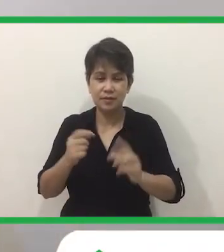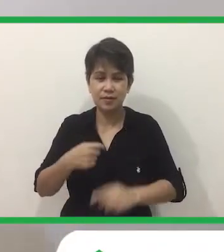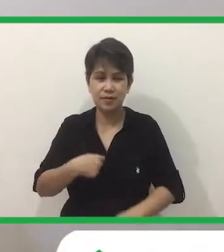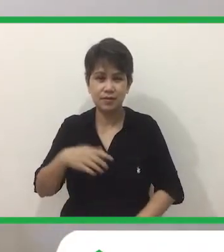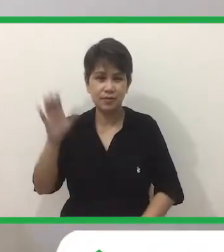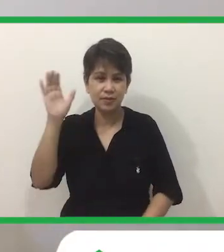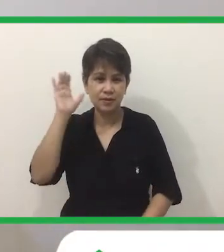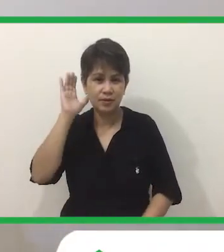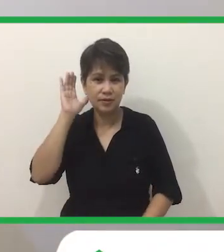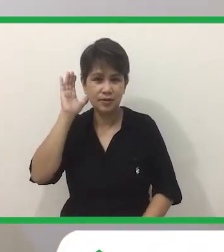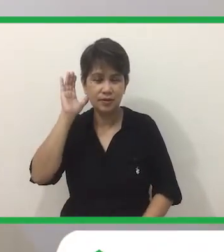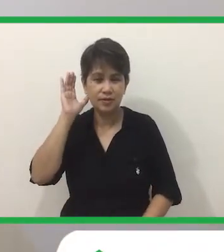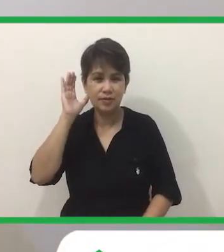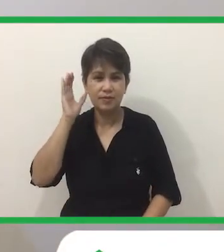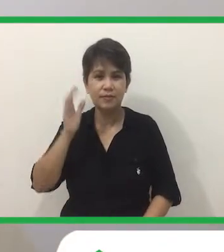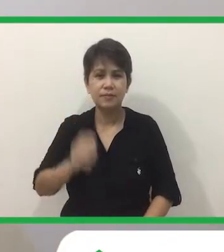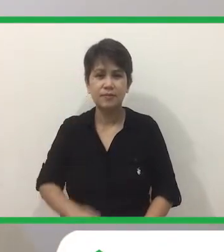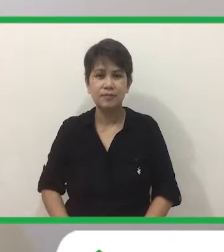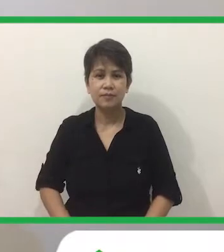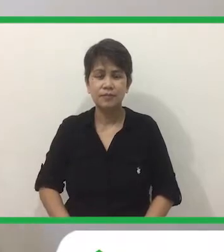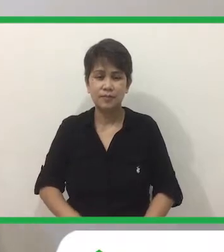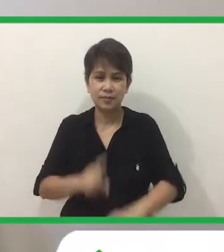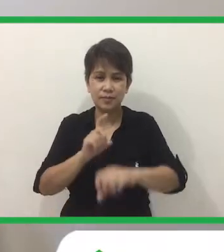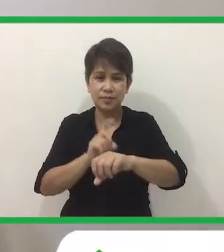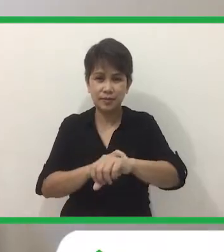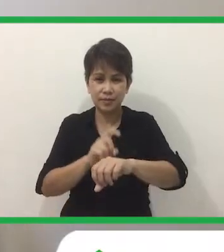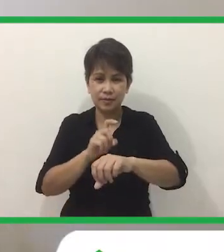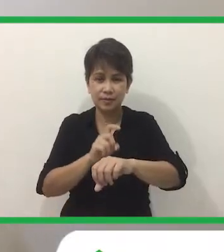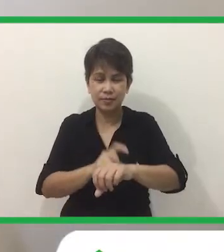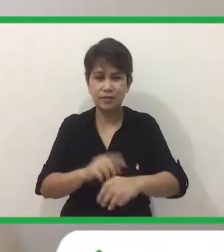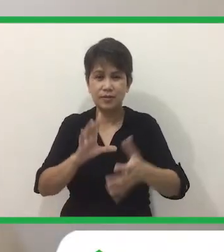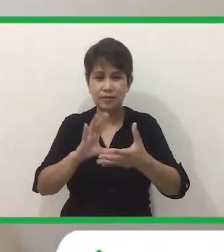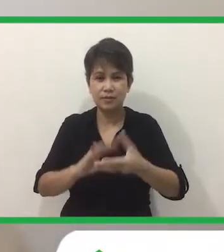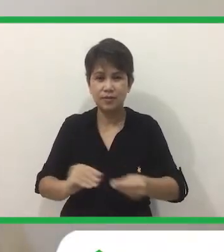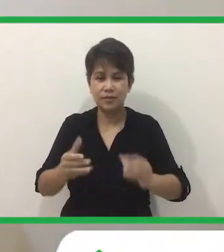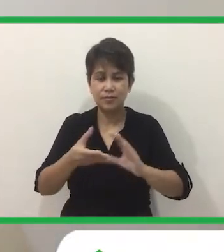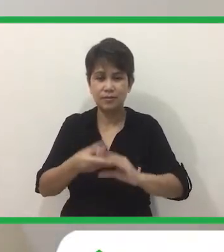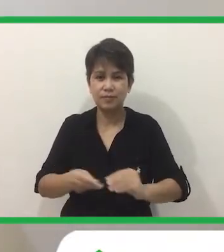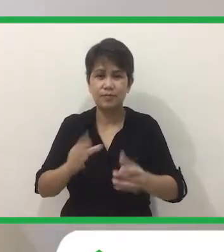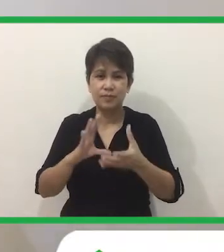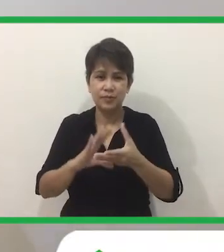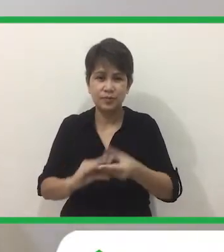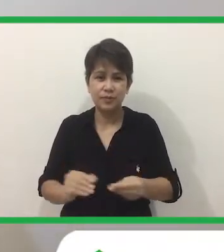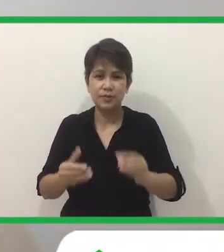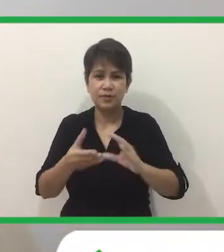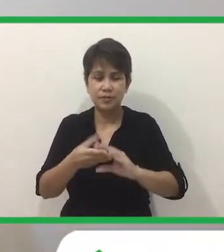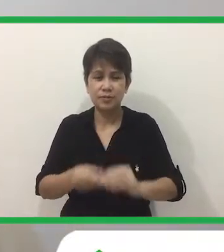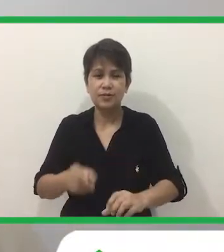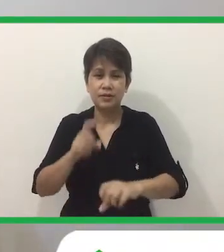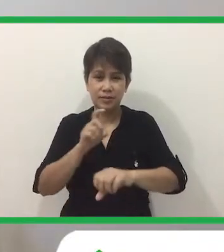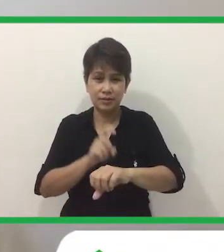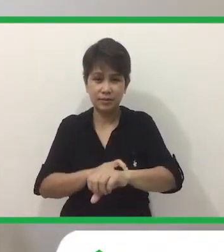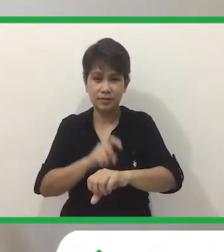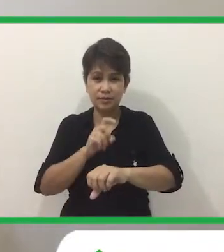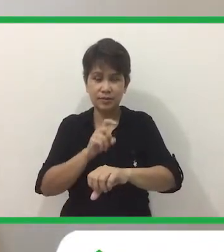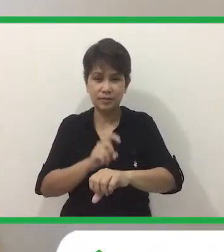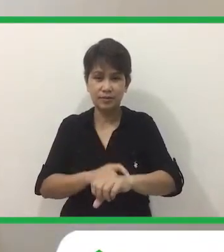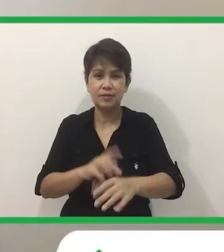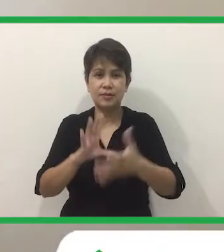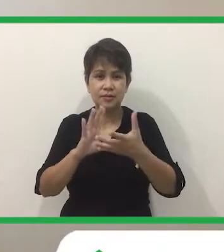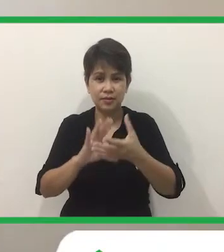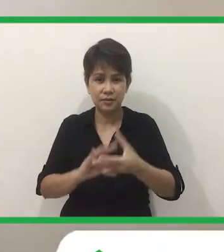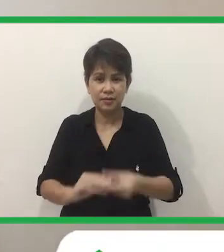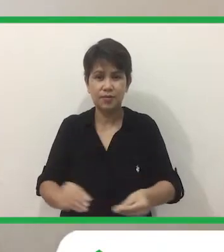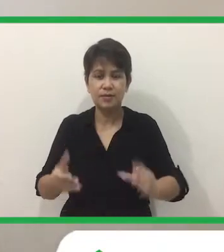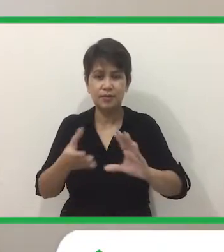kwentuhan, handa na akong makinig. Oras na ng kwentuhan, kwentuhan, kwentuhan.